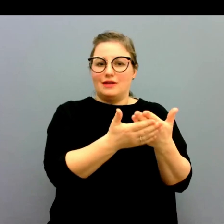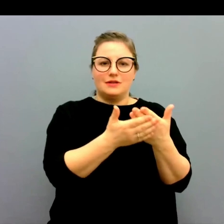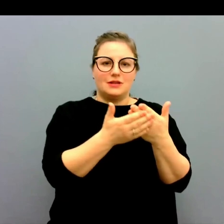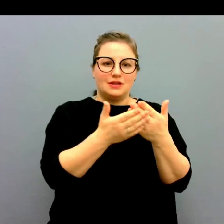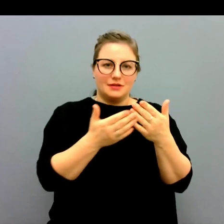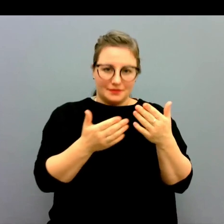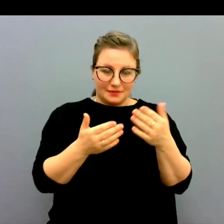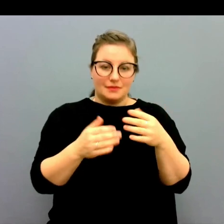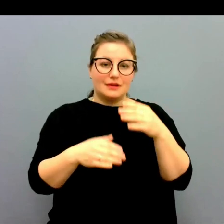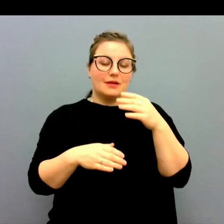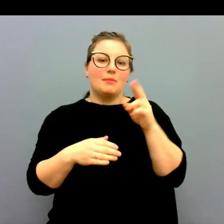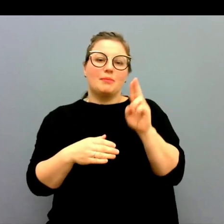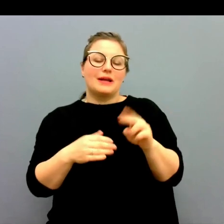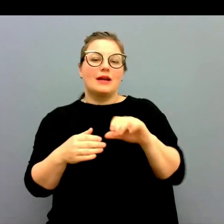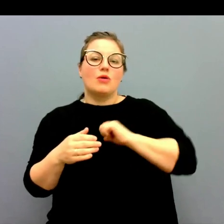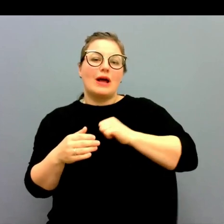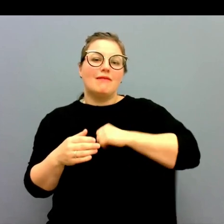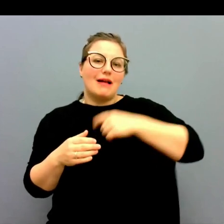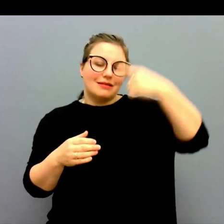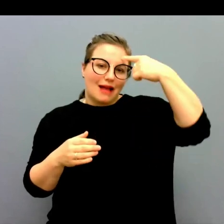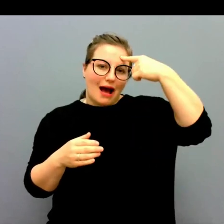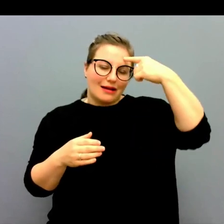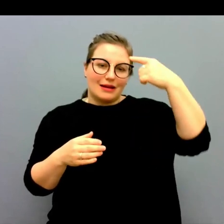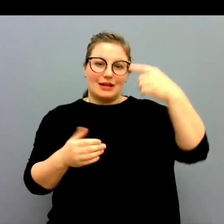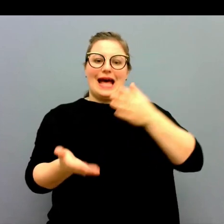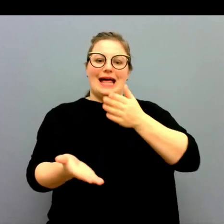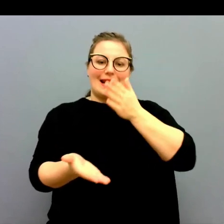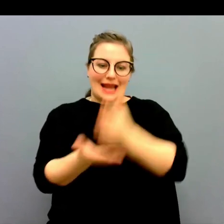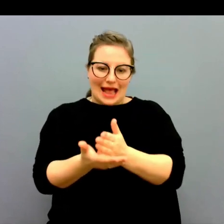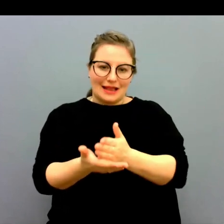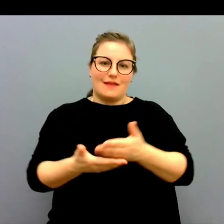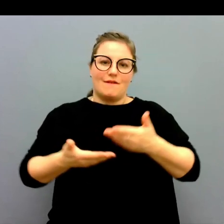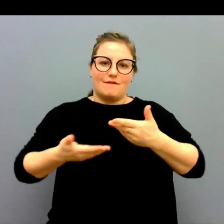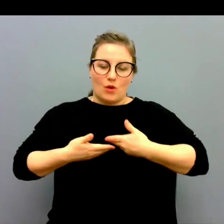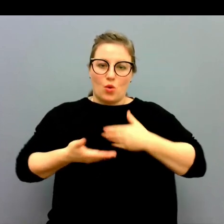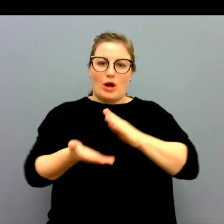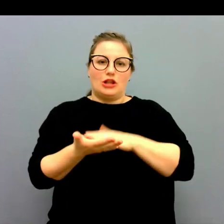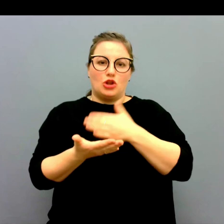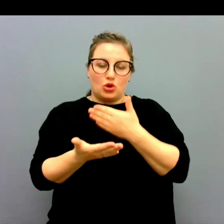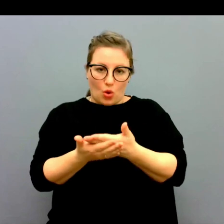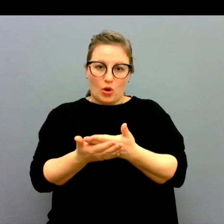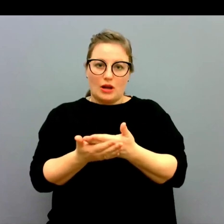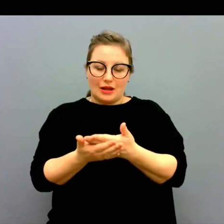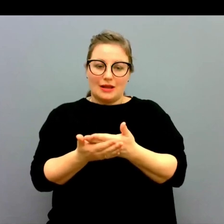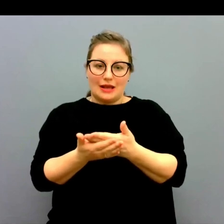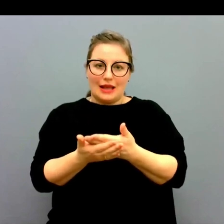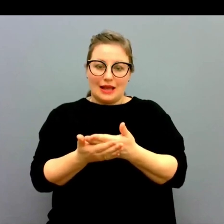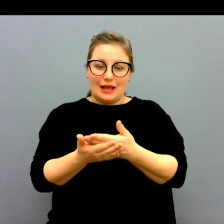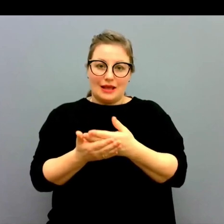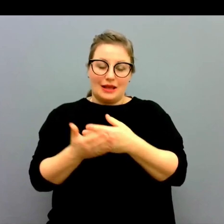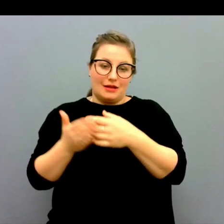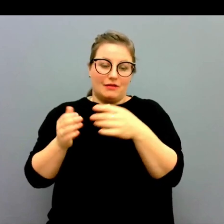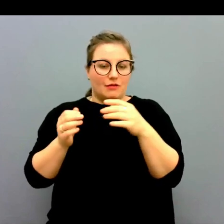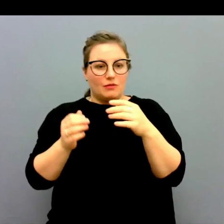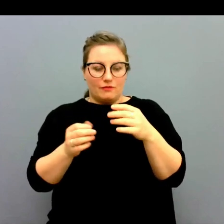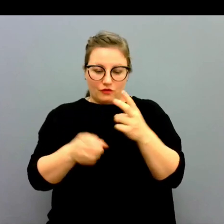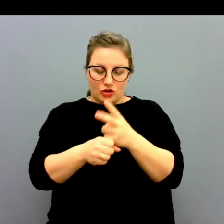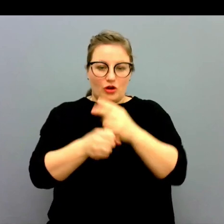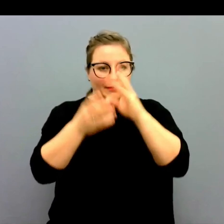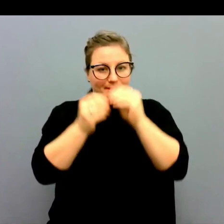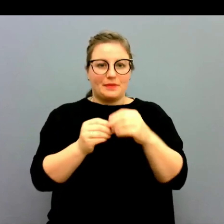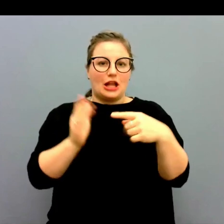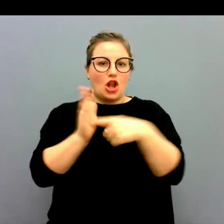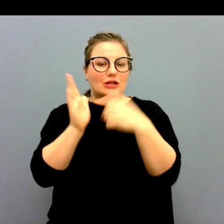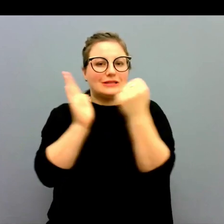hela idén med rätten till tolkning höjs upp och lagstiftas på ett annat